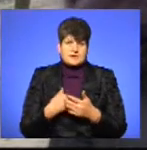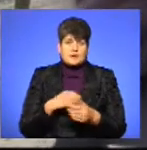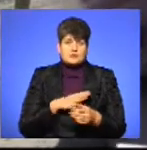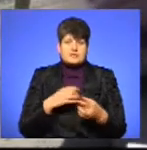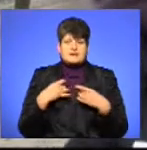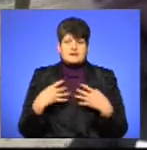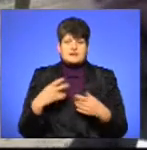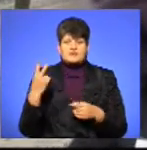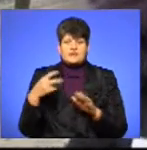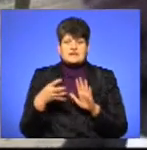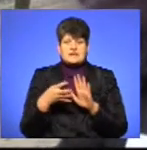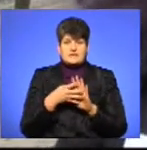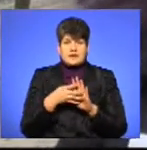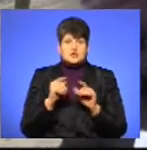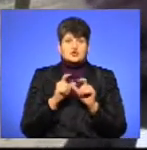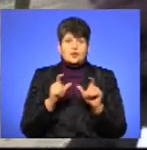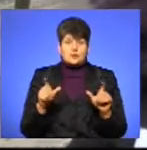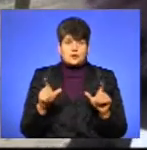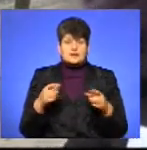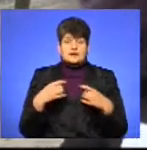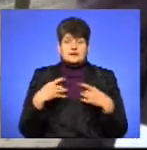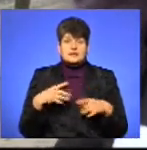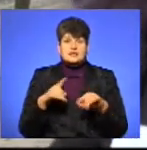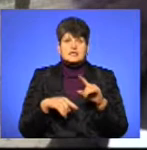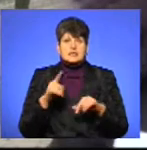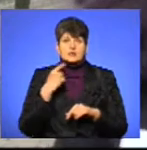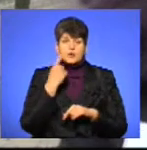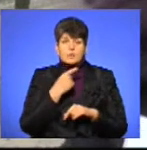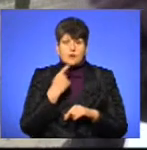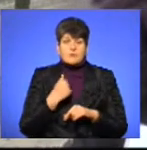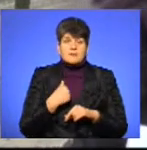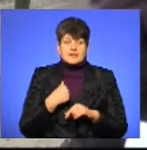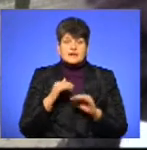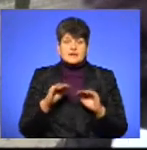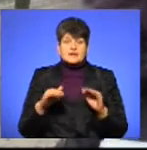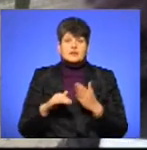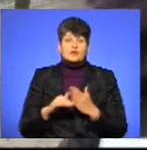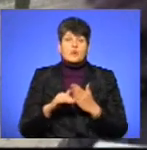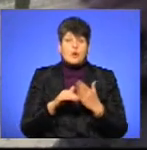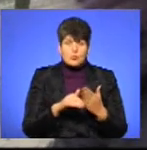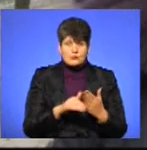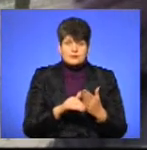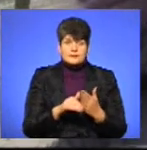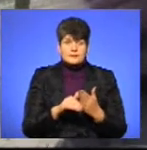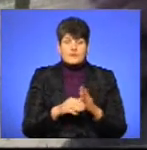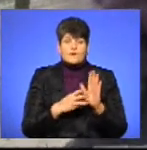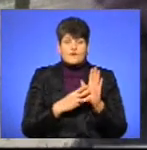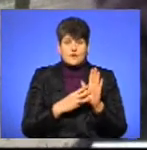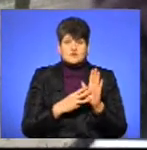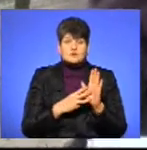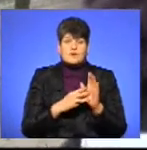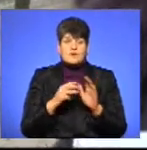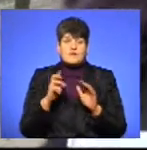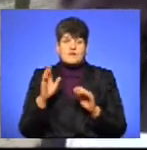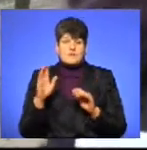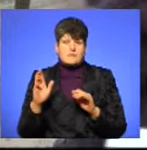святі в 29-й школі, на святі рідної мови. Мені діти допомогли, учні з 8-го, В